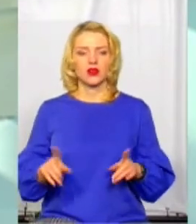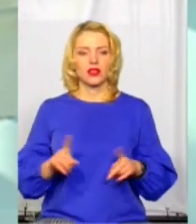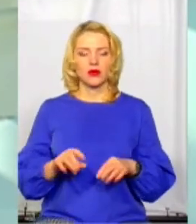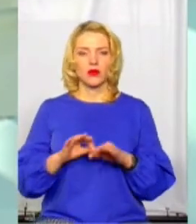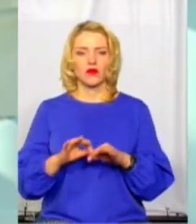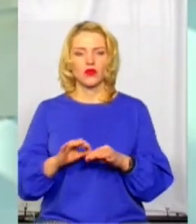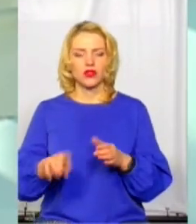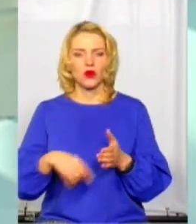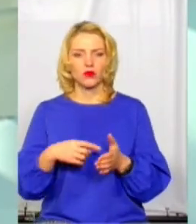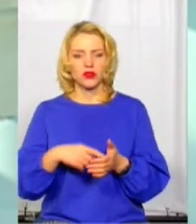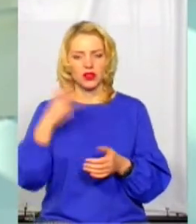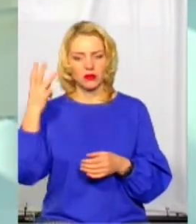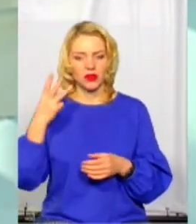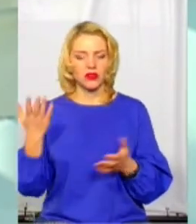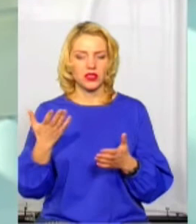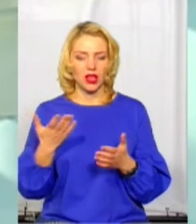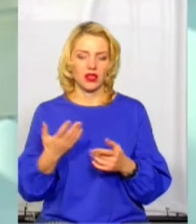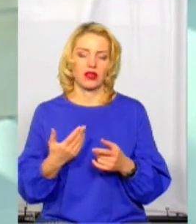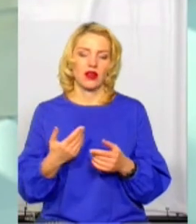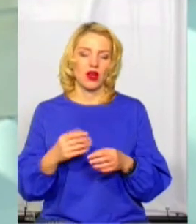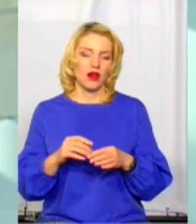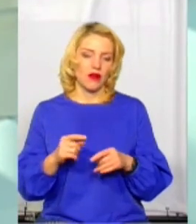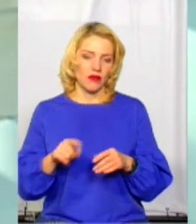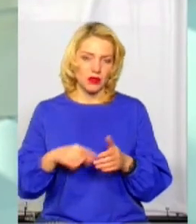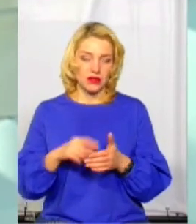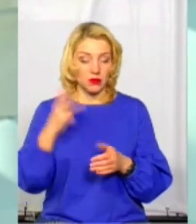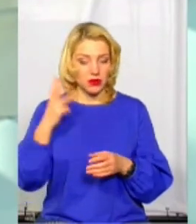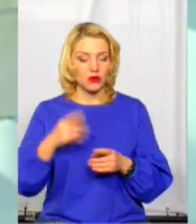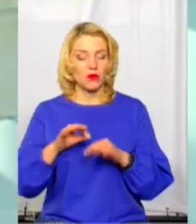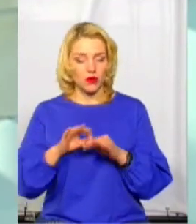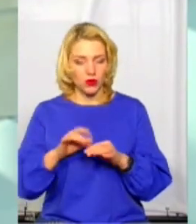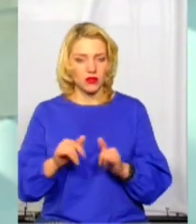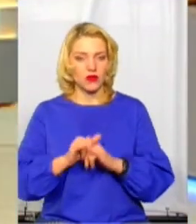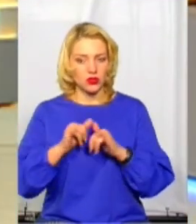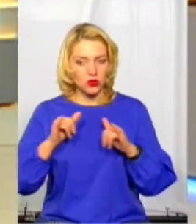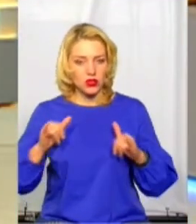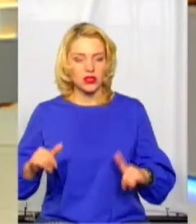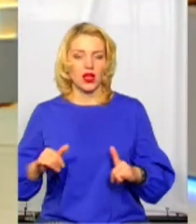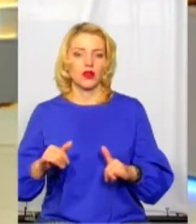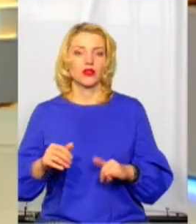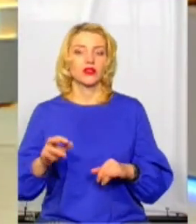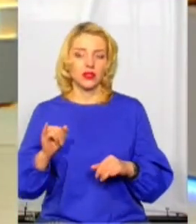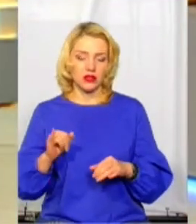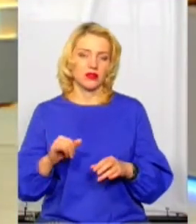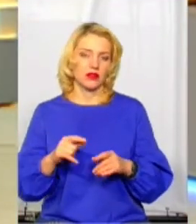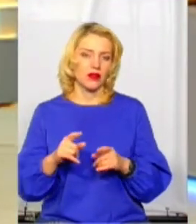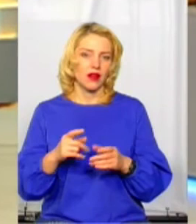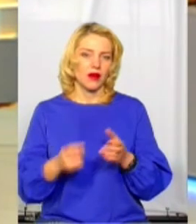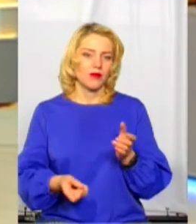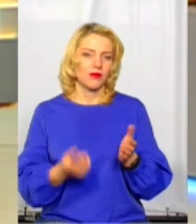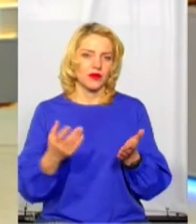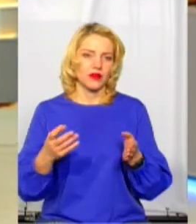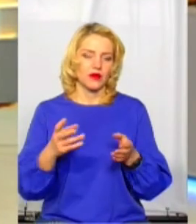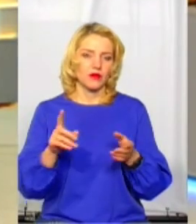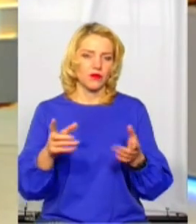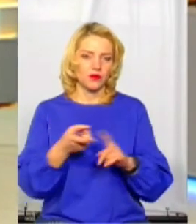Хмельницькому, зростає, кількість людей, які відвідують ці заходи, також зростає відповідно, на зростають порушення по цим статтям. Тому, в